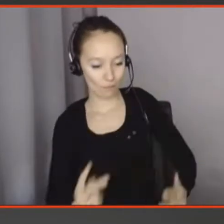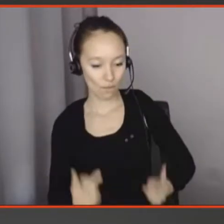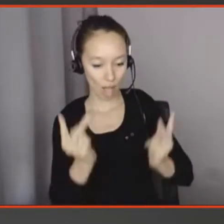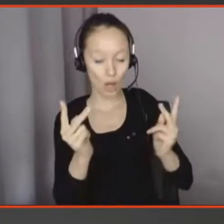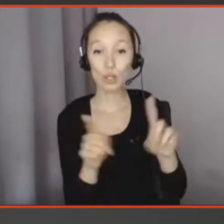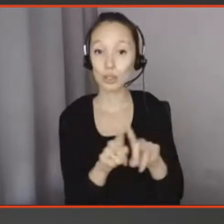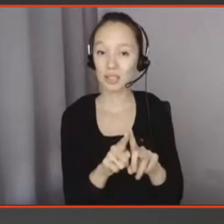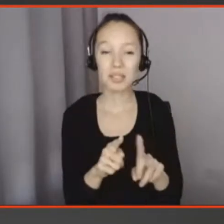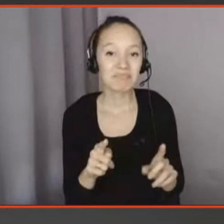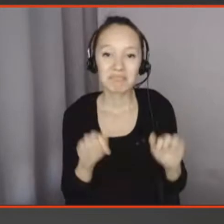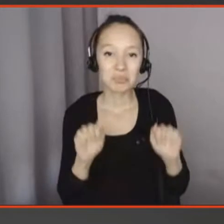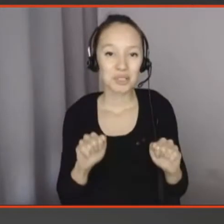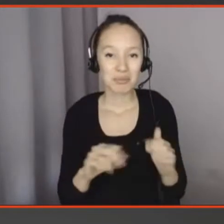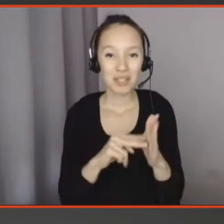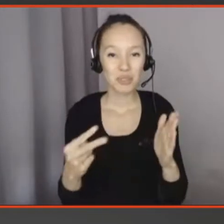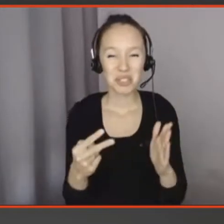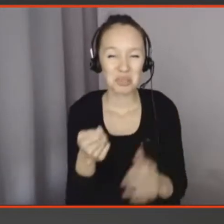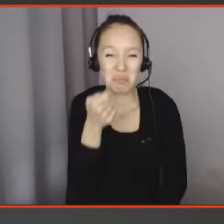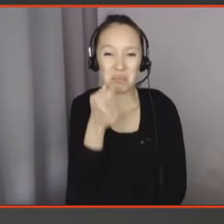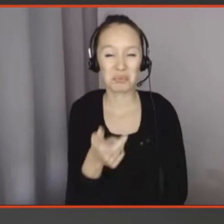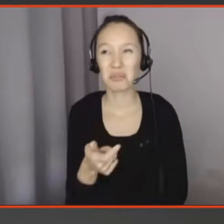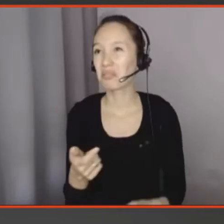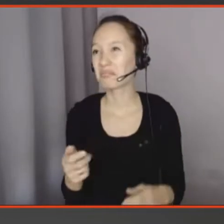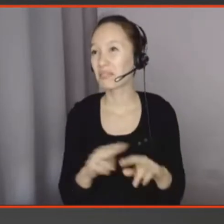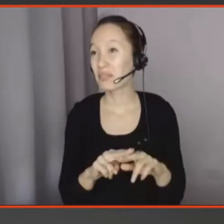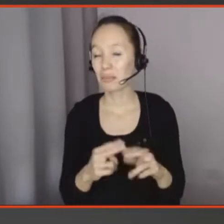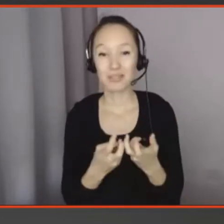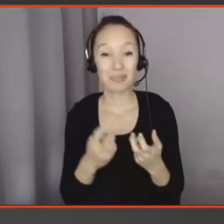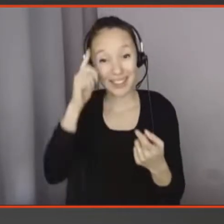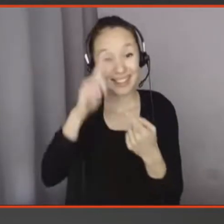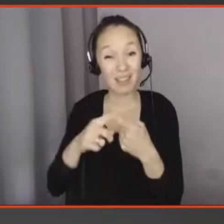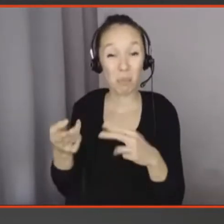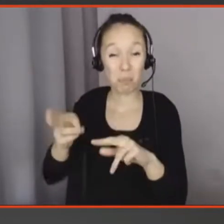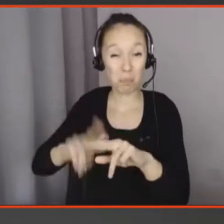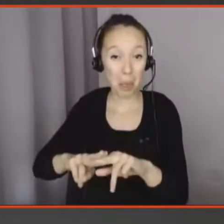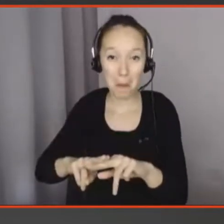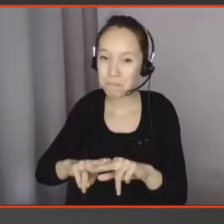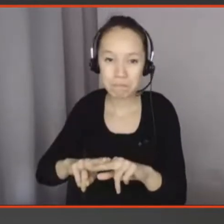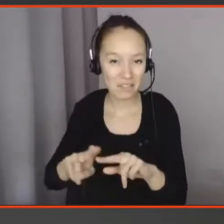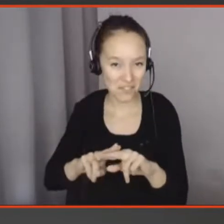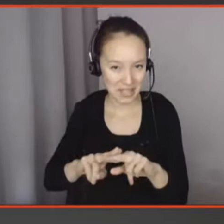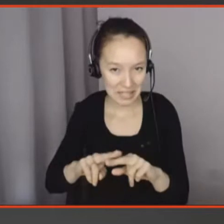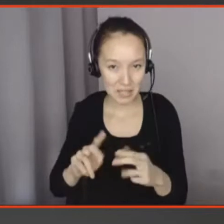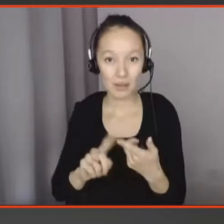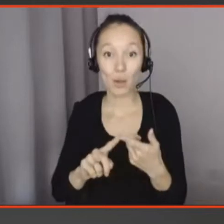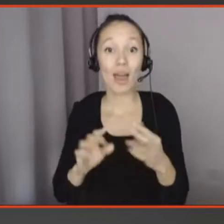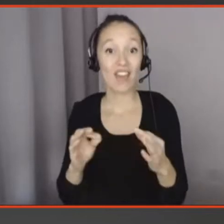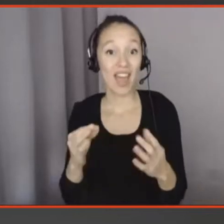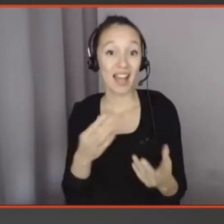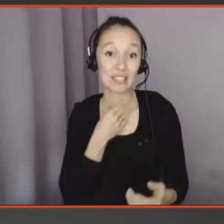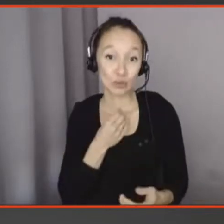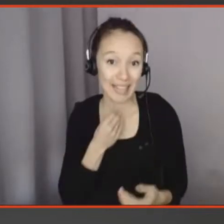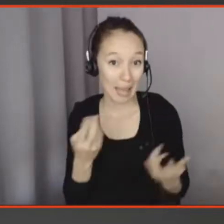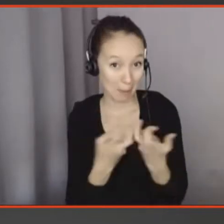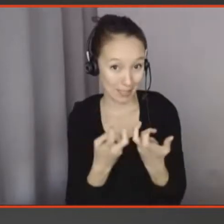'est pas du tout présente, ça peut être des sujets comme la mort, ça peut être des sujets comme certains sujets de sexualité, soit la